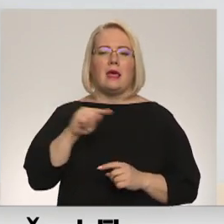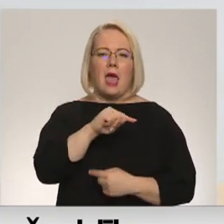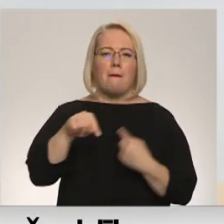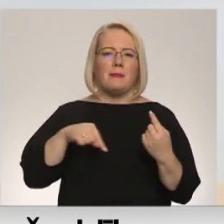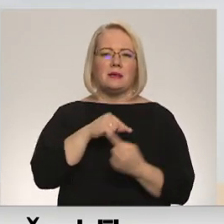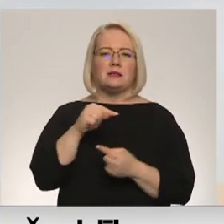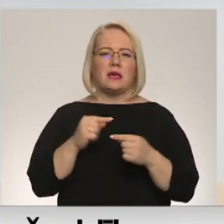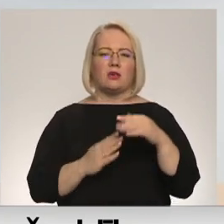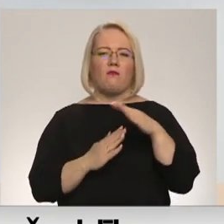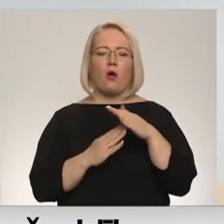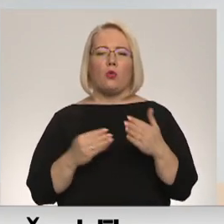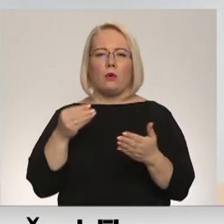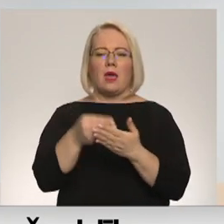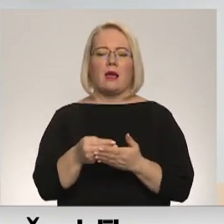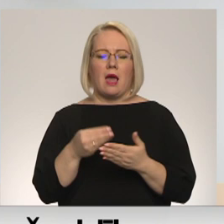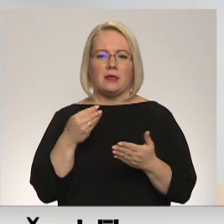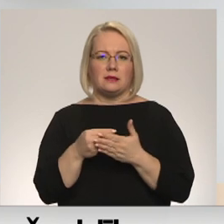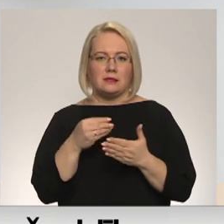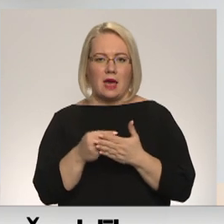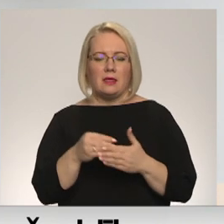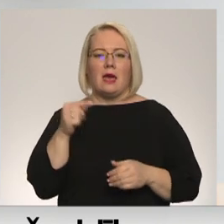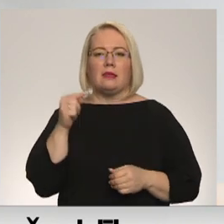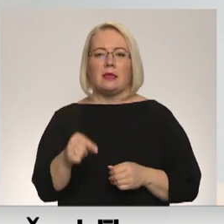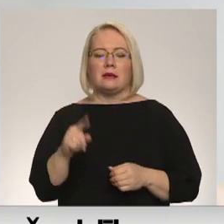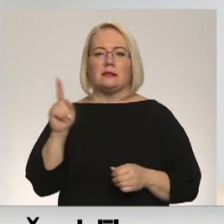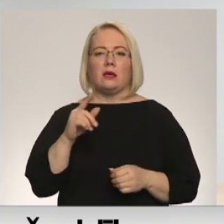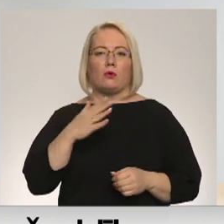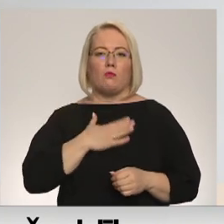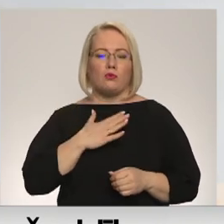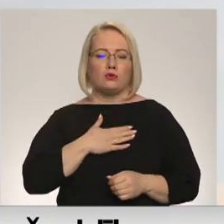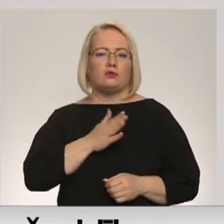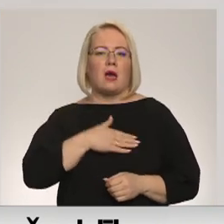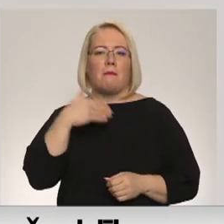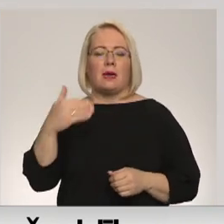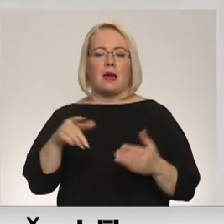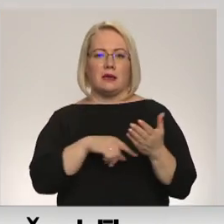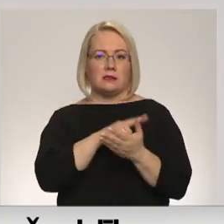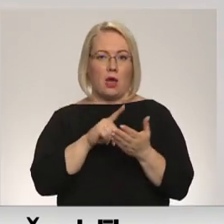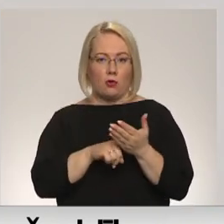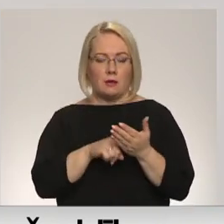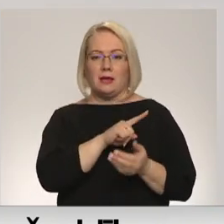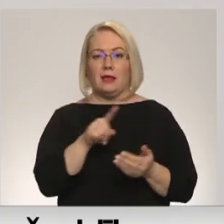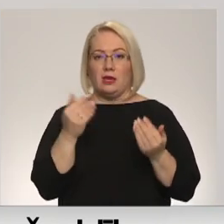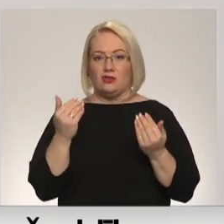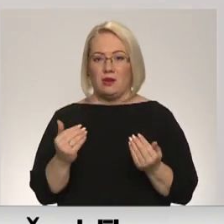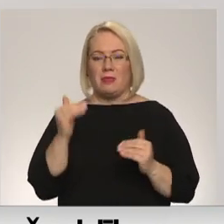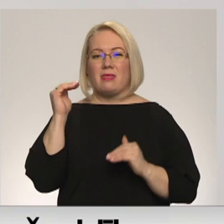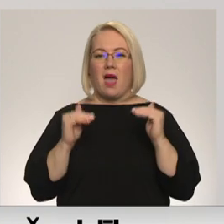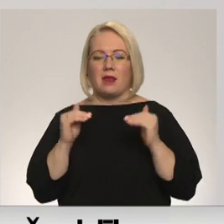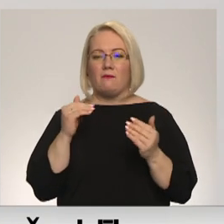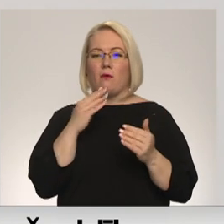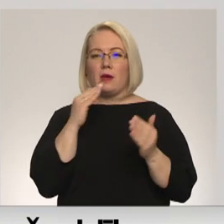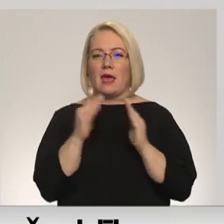iegādes cenu. Šis ir viennozīmīgi mūsu sāpīgākais jautājums. Līdz šim tarifu rēziknē izdevies